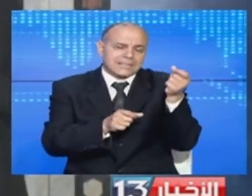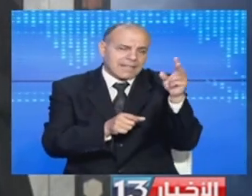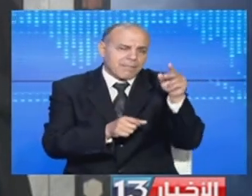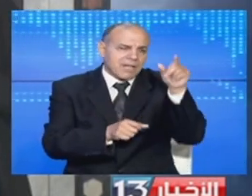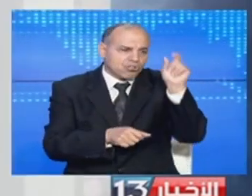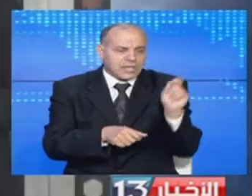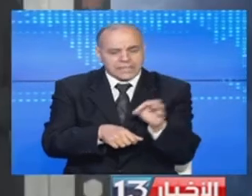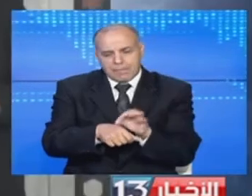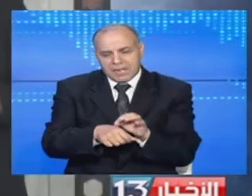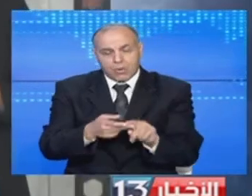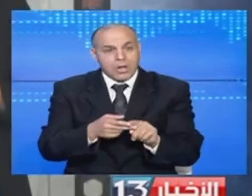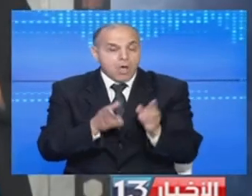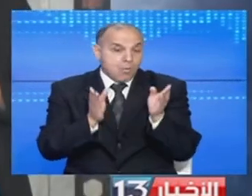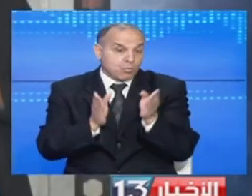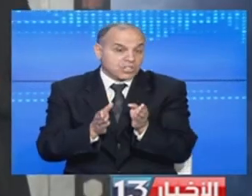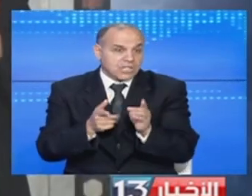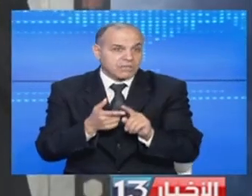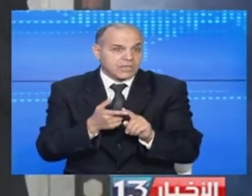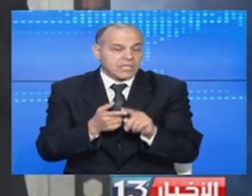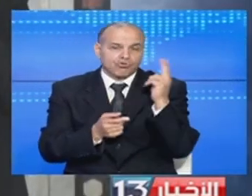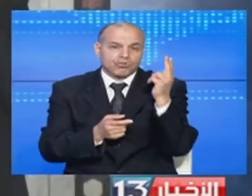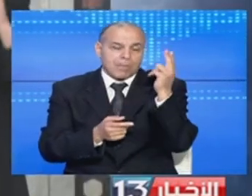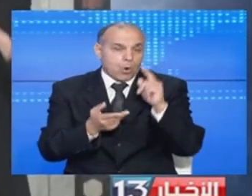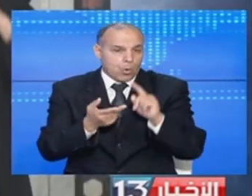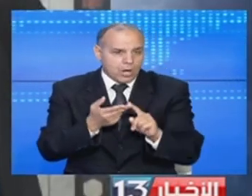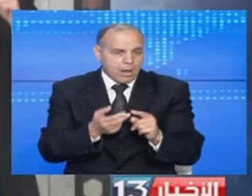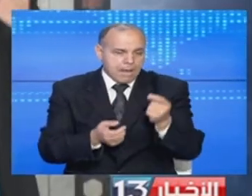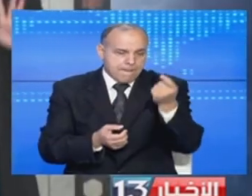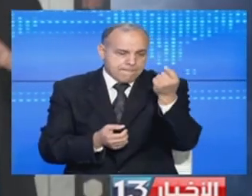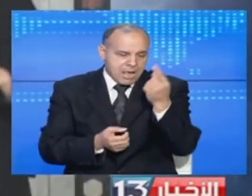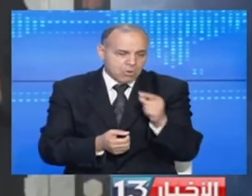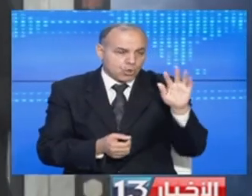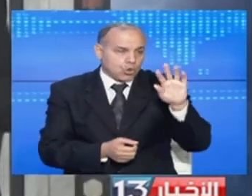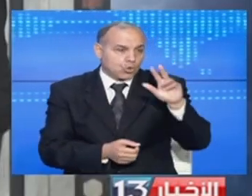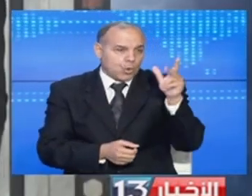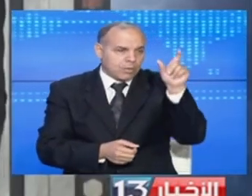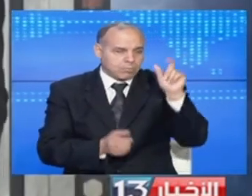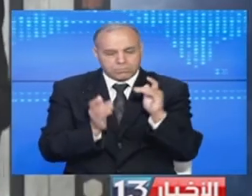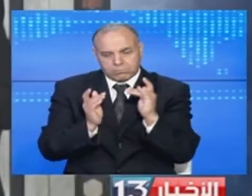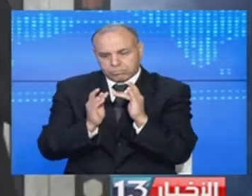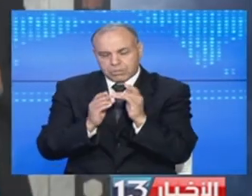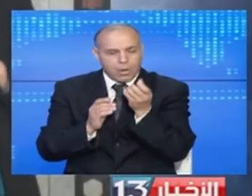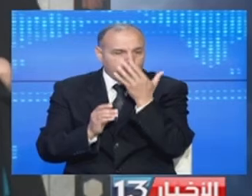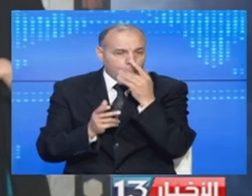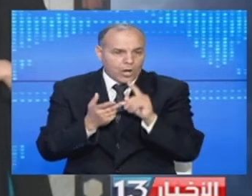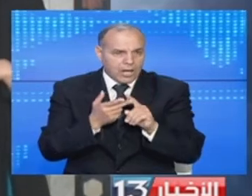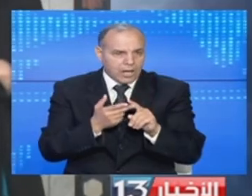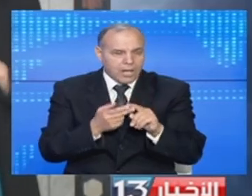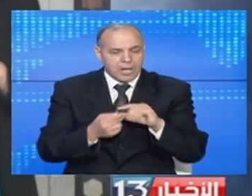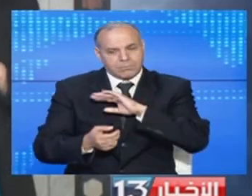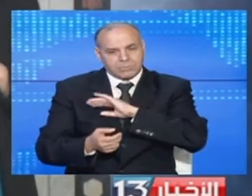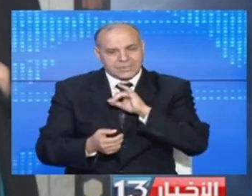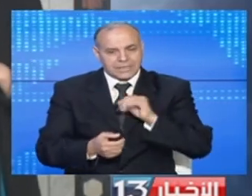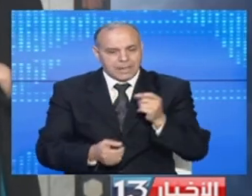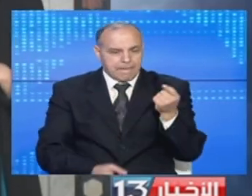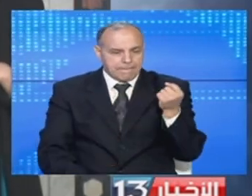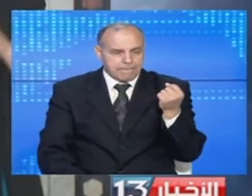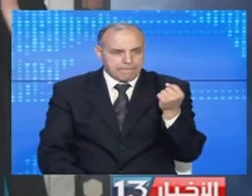مريض في المستشفيات الجامعية عنا 153 سرير انعاش يقيم بهم حاليا